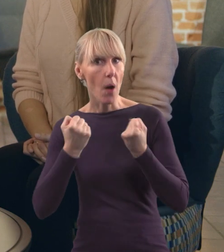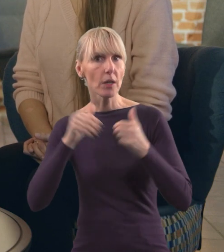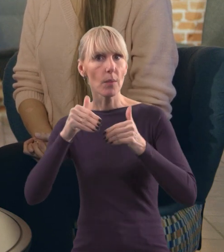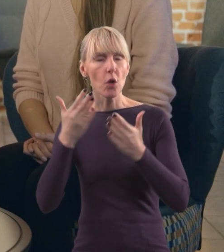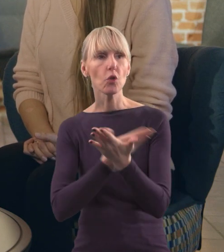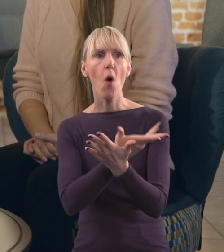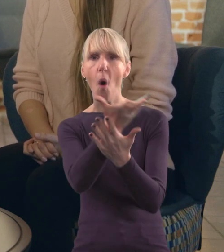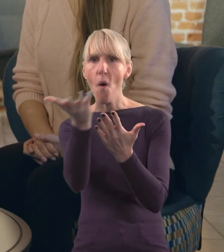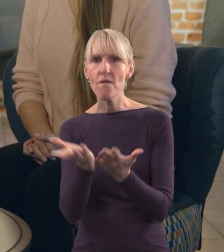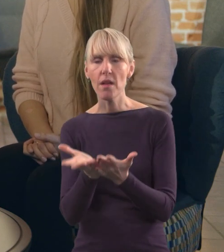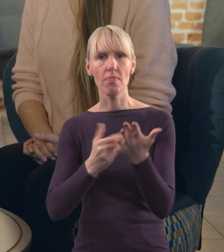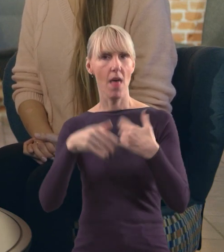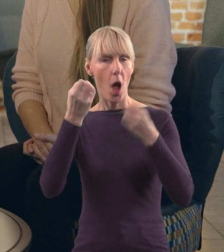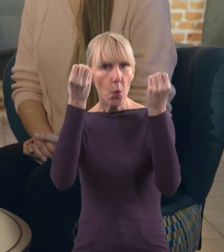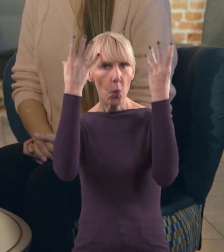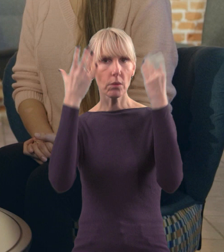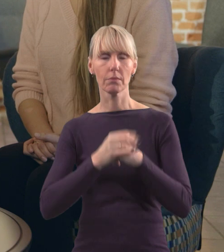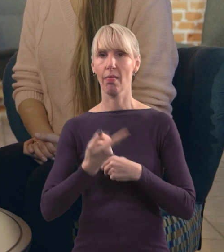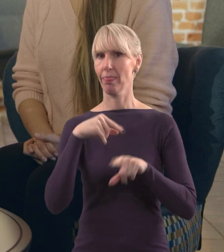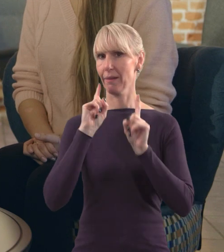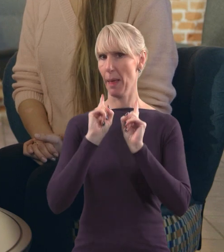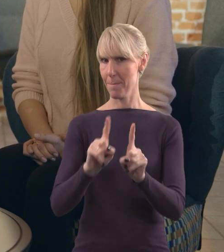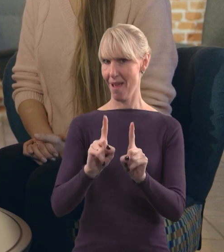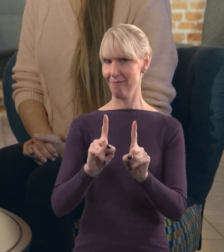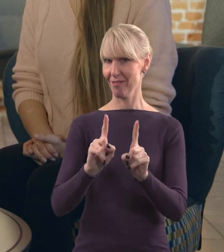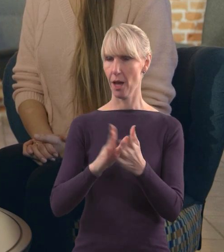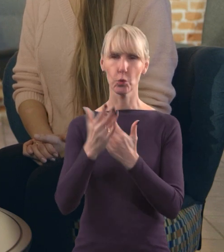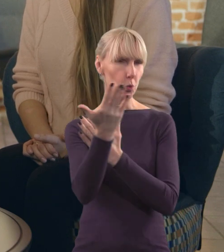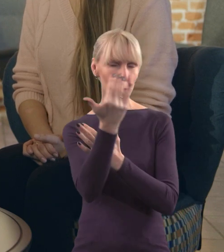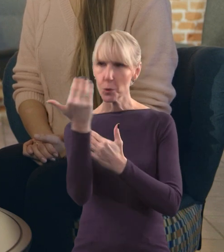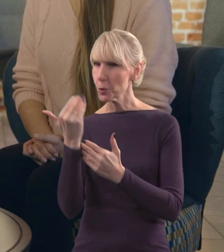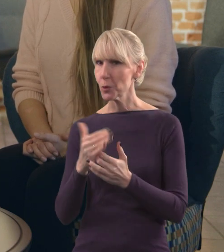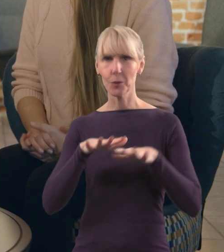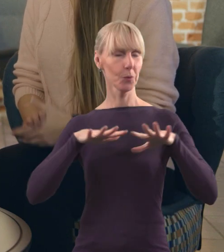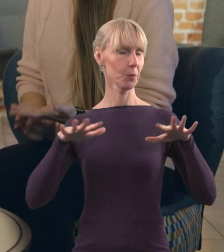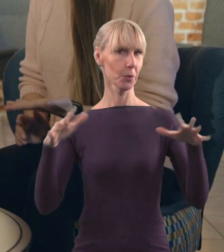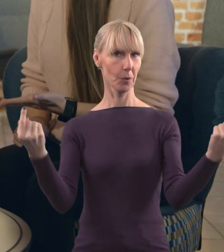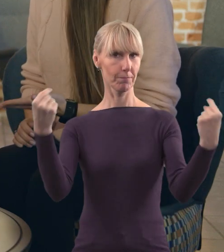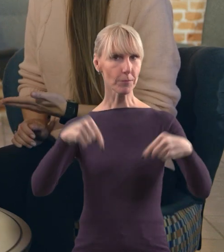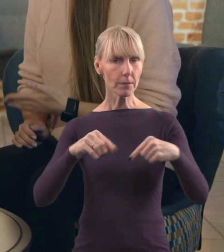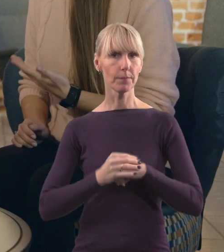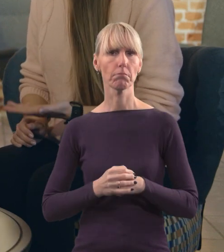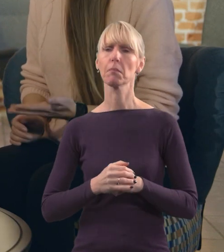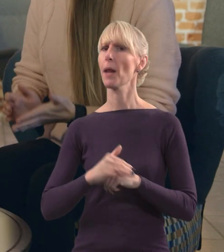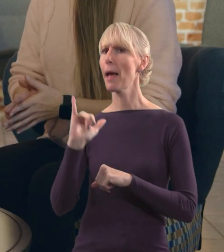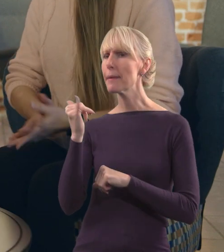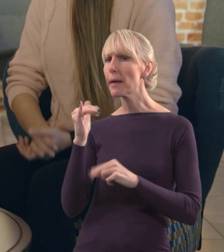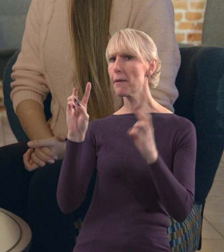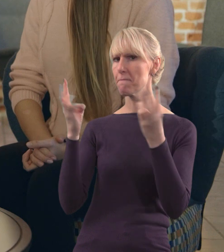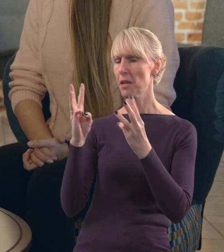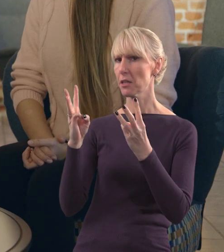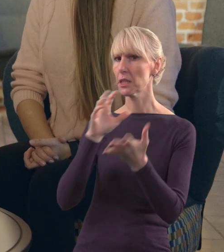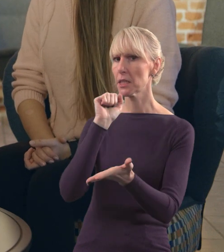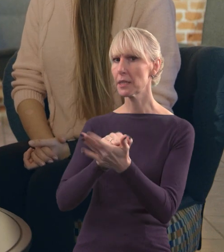ofertę kulturalną i naprawdę nie narzekamy na brak odbiorców. A jakie warsztaty oraz zajęcia czekają